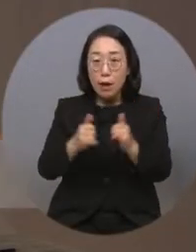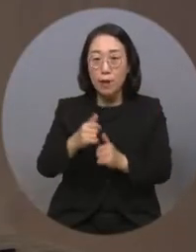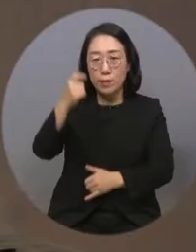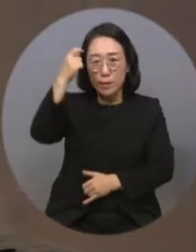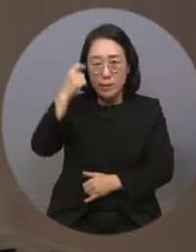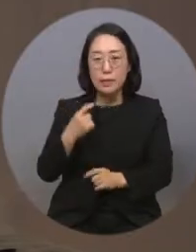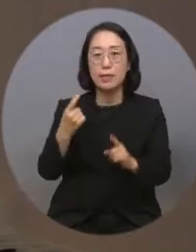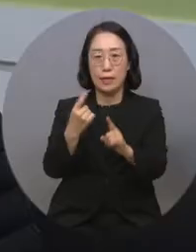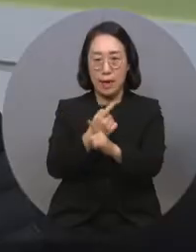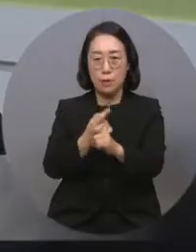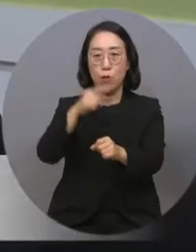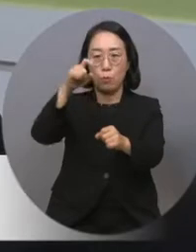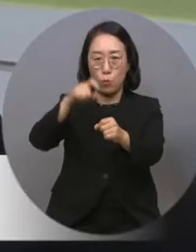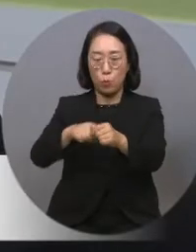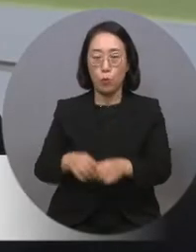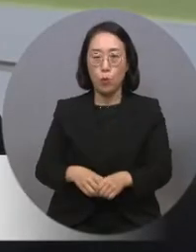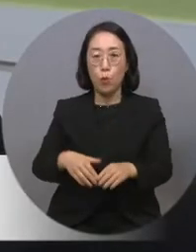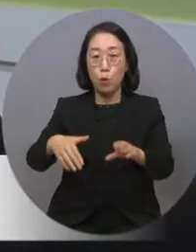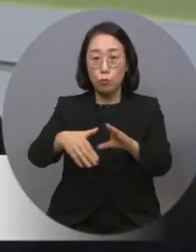목표로 했습니다.